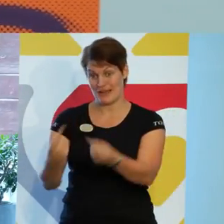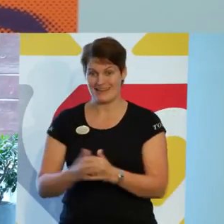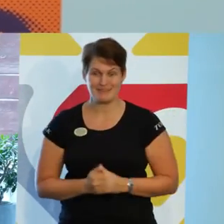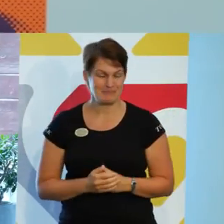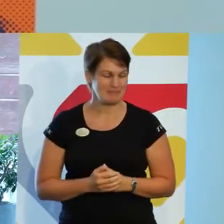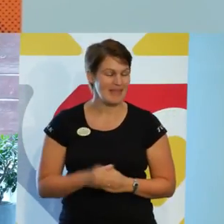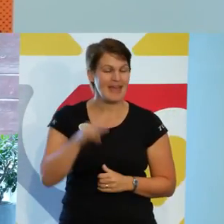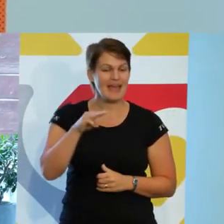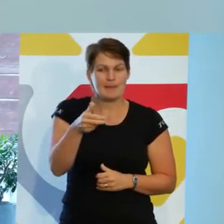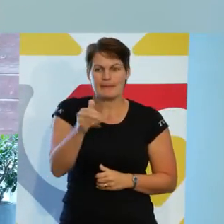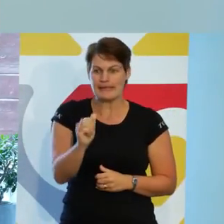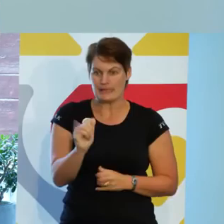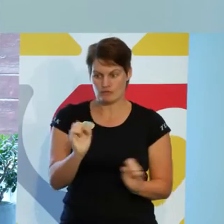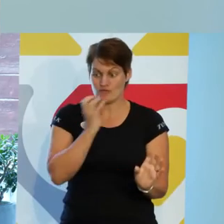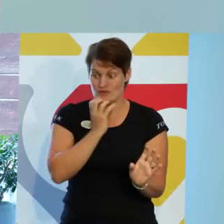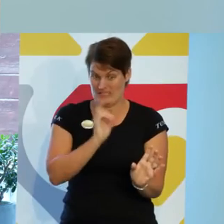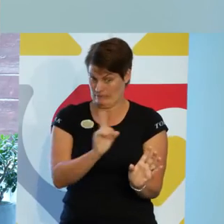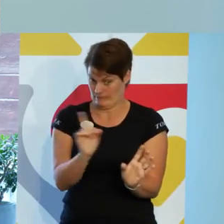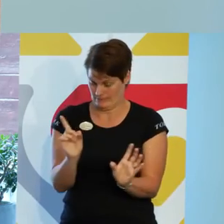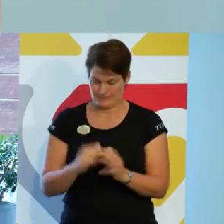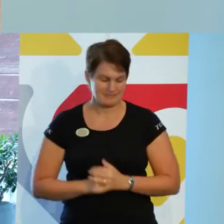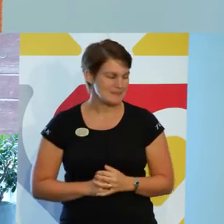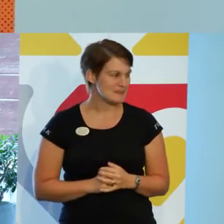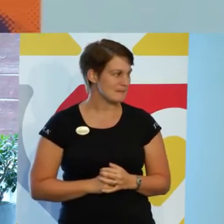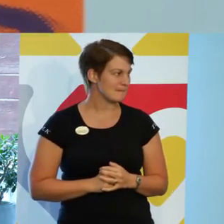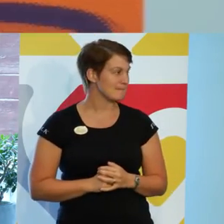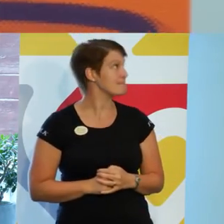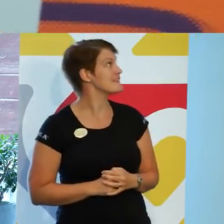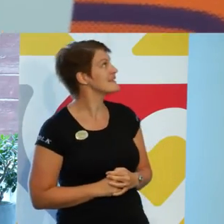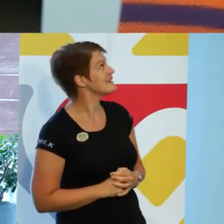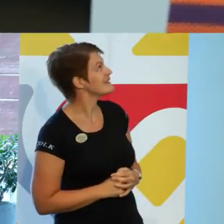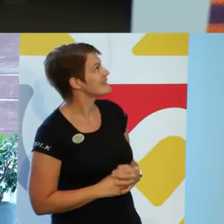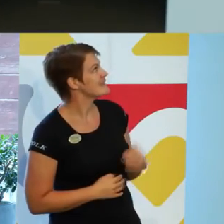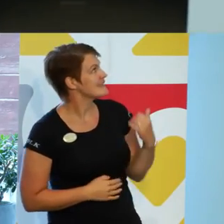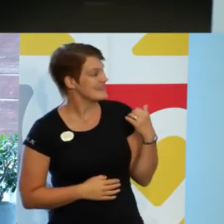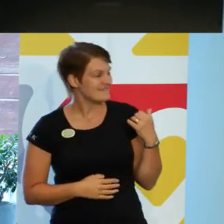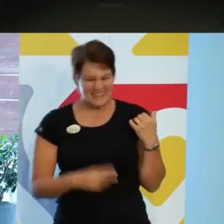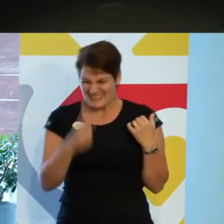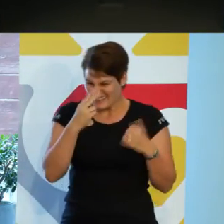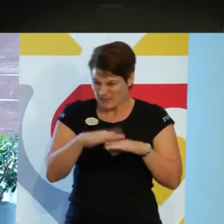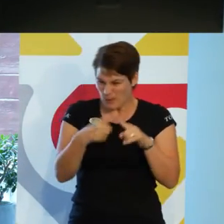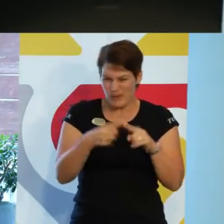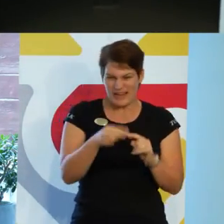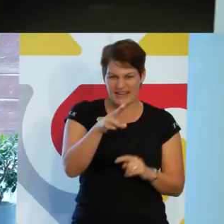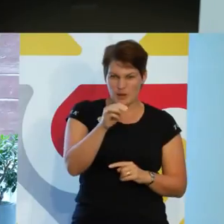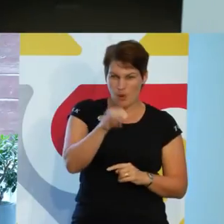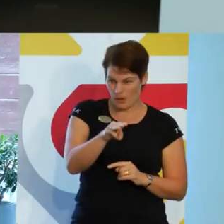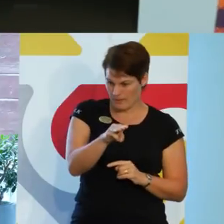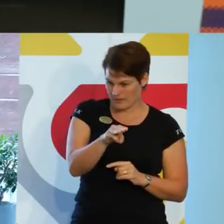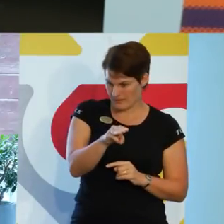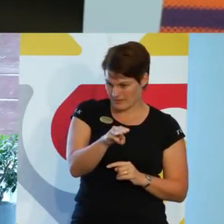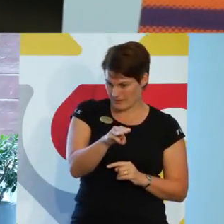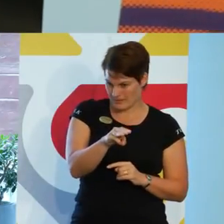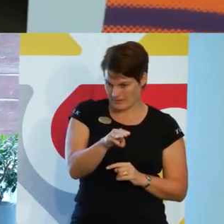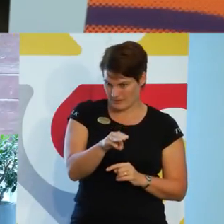NBI. Akta för dem. Om vi skulle ta och titta lite på de här normerna. Så vi har ett litet hum om hur de